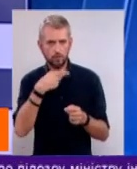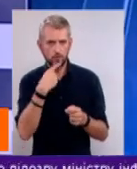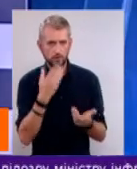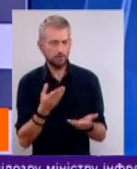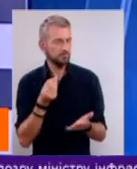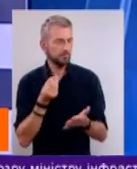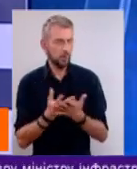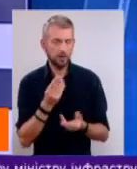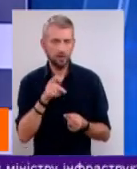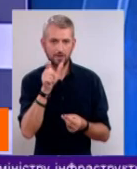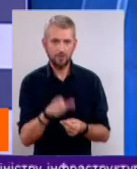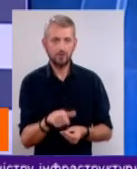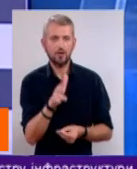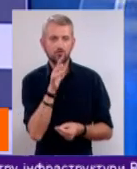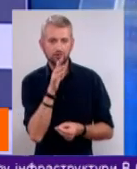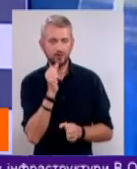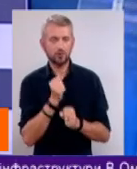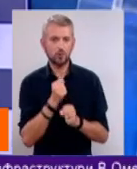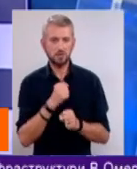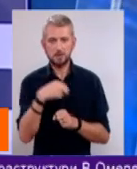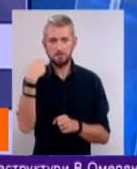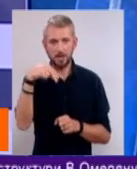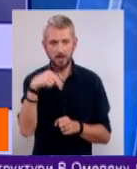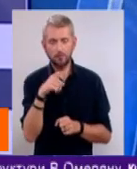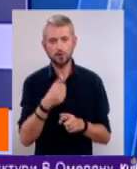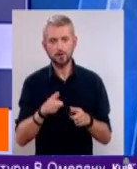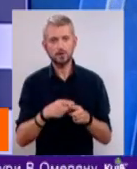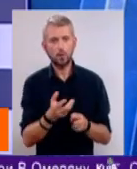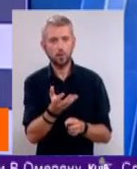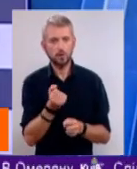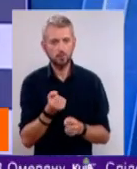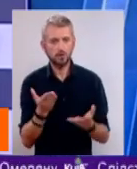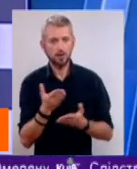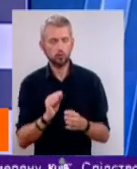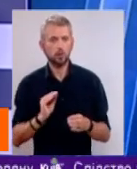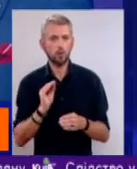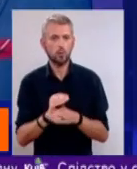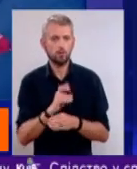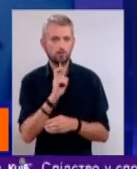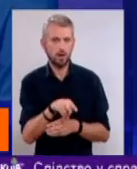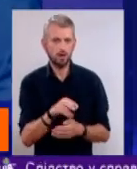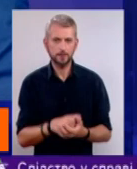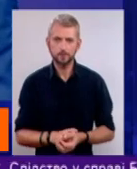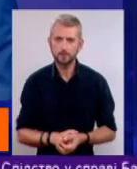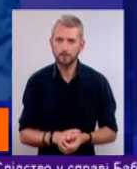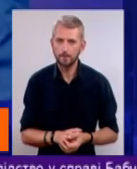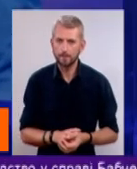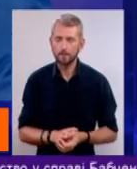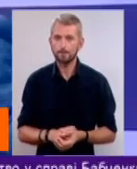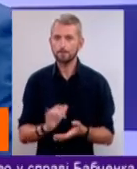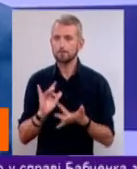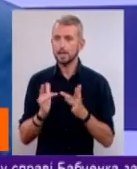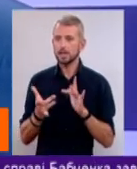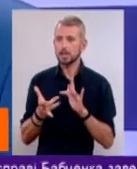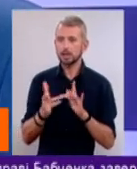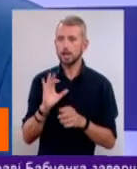дорогий гравець, час зробити перерви і за це отримати, в тому числі, якісь збиткові бали. Пане Олександре, інтернет,